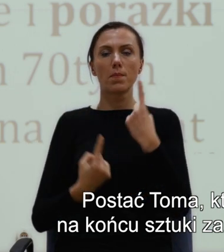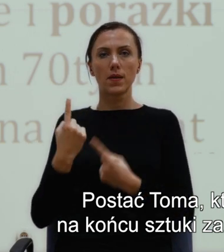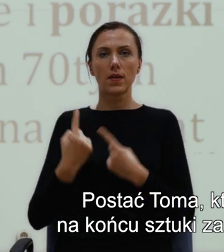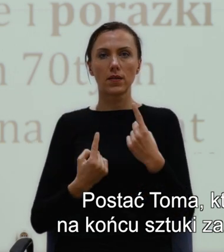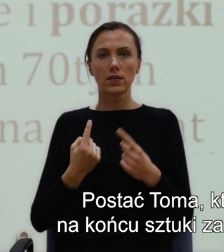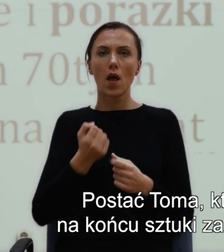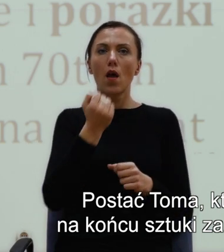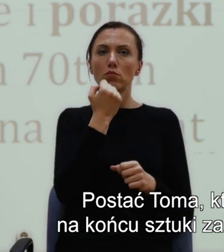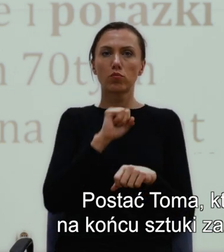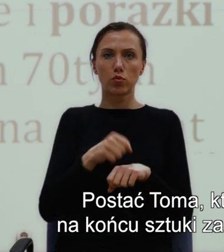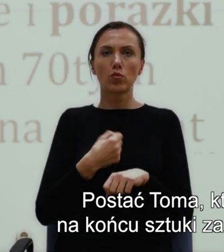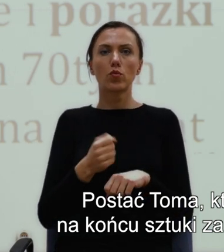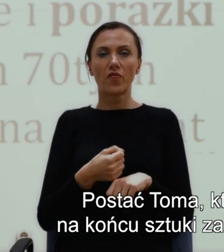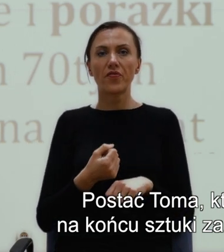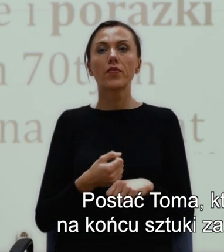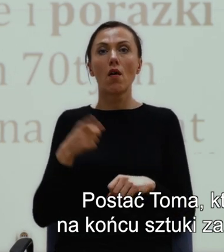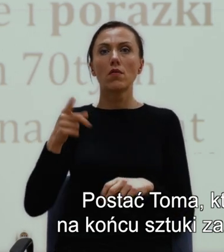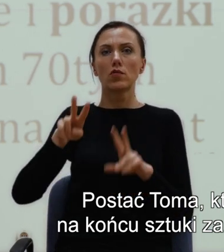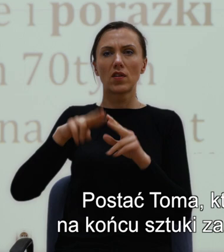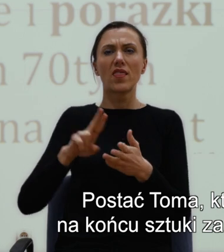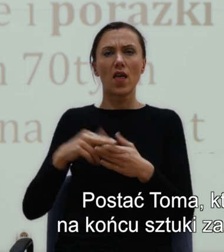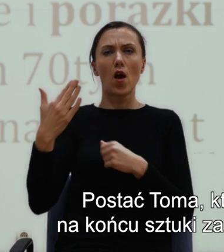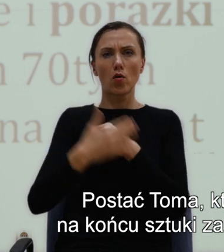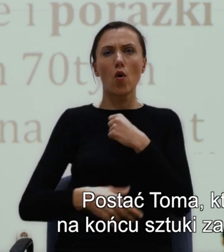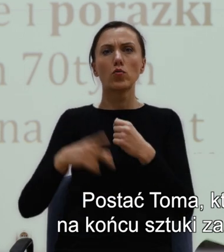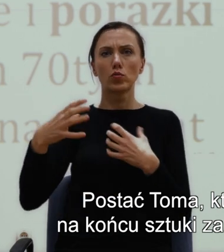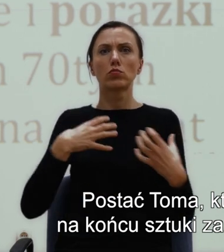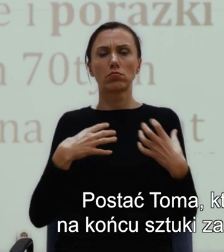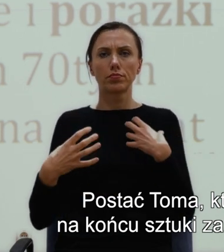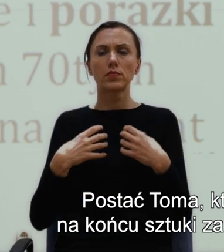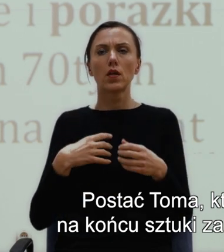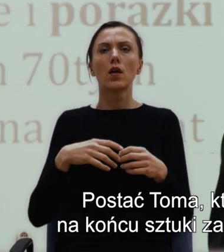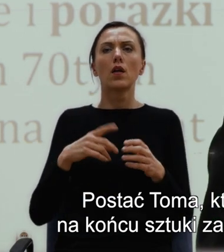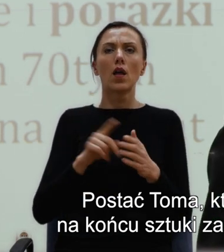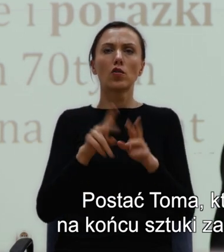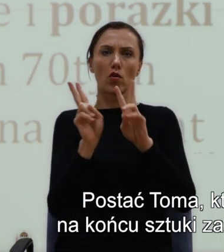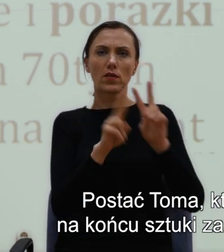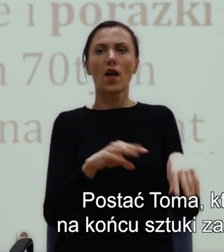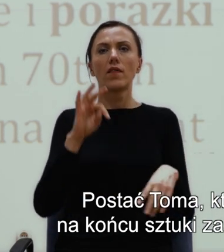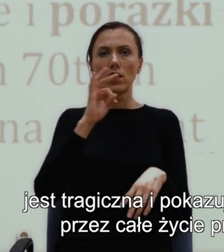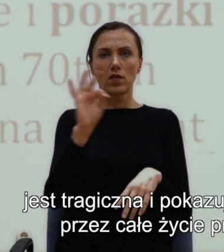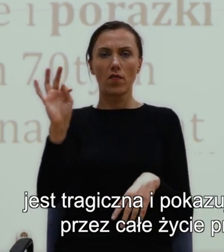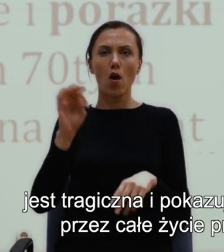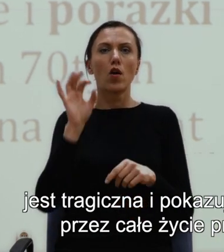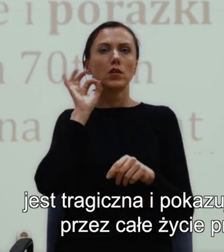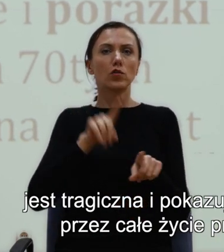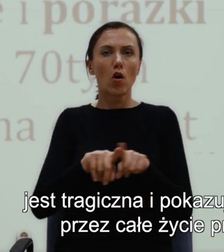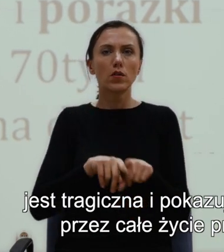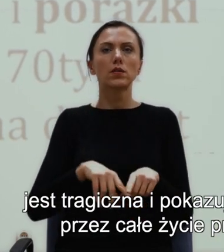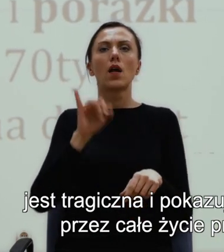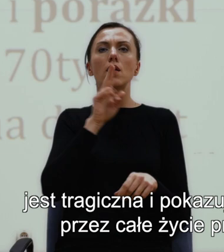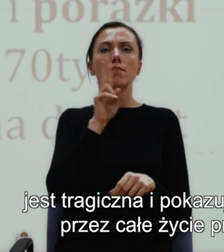zostawia na końcu sztuki zarówno swoją siostrę, jak i swoją matkę Amandę, jest